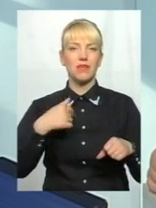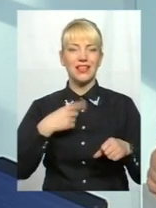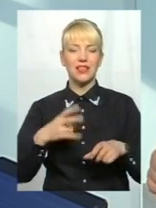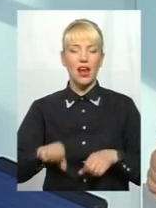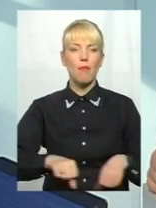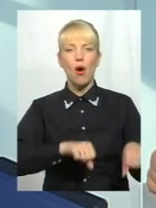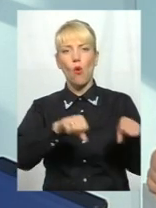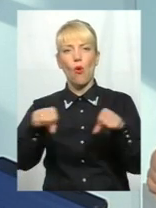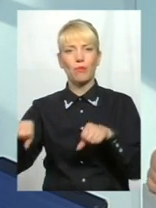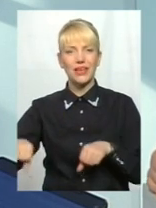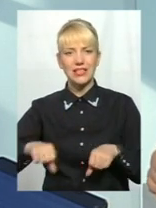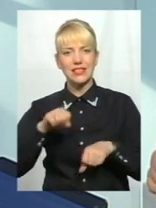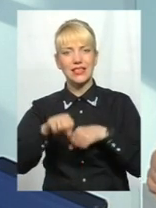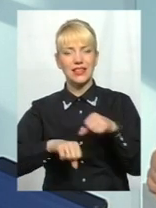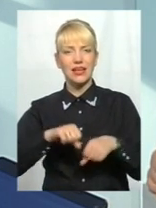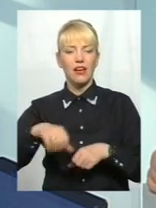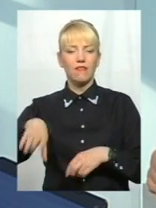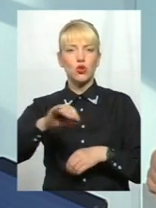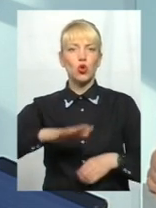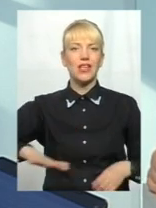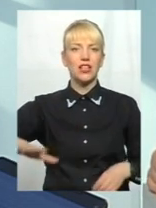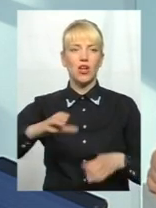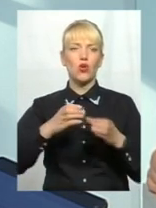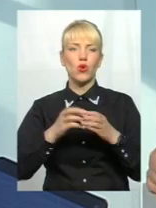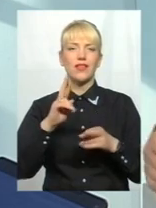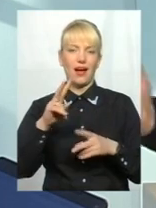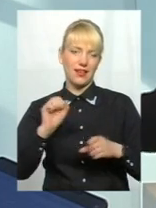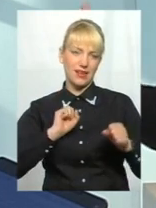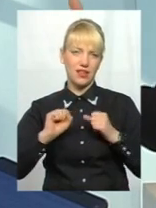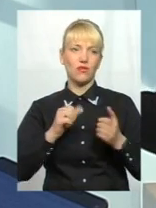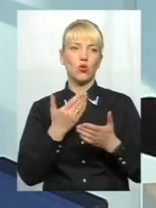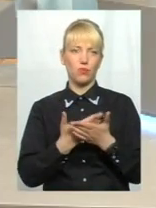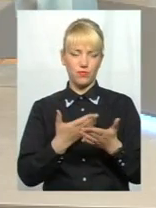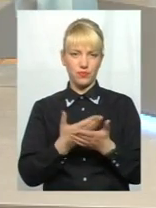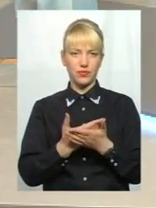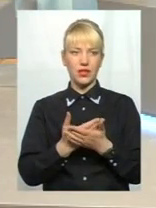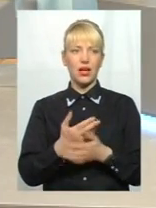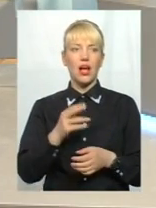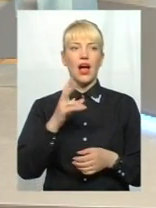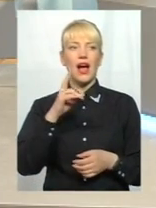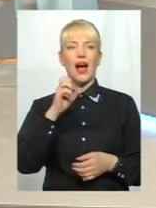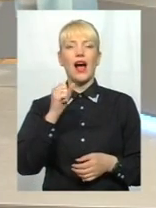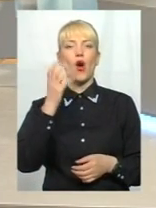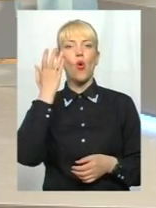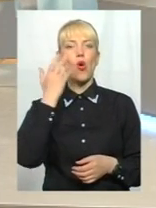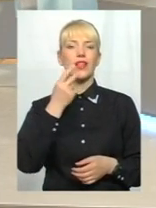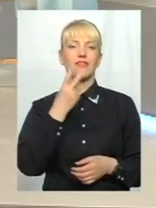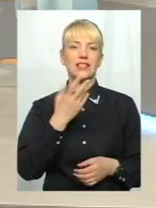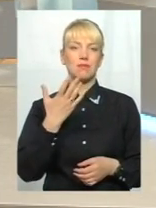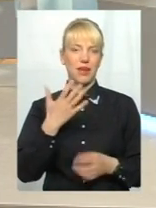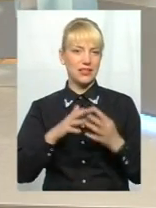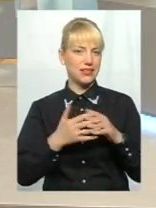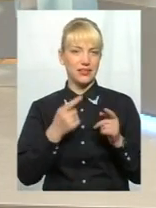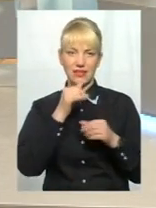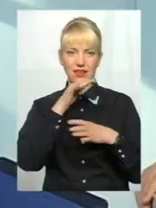'їздити всю свою територіальну громаду як керівнику, ну, умовно кажучи. Тому що, якщо це... Коли 25 сіл, це зробити нереально. Ну, Тернопільській